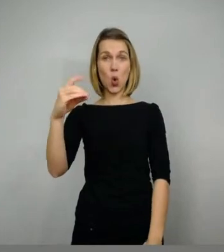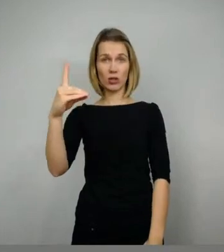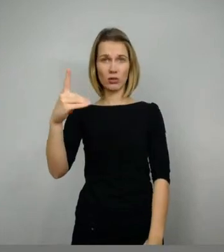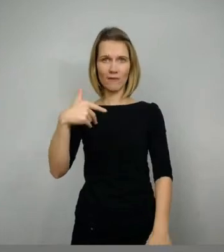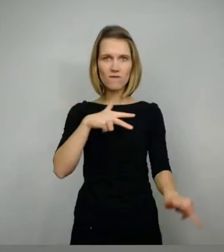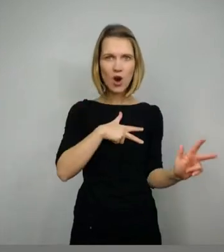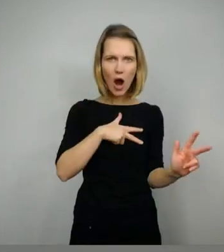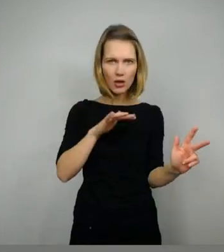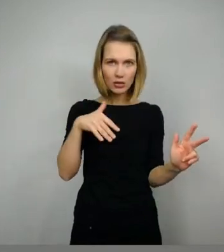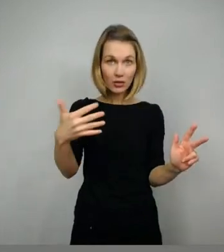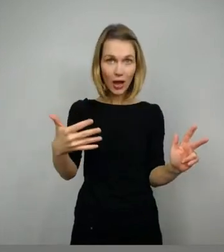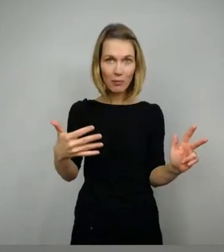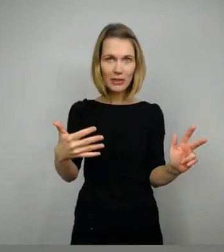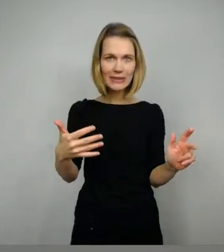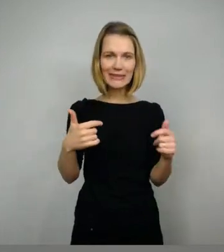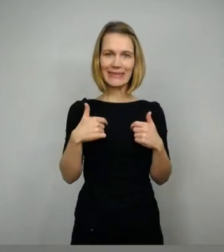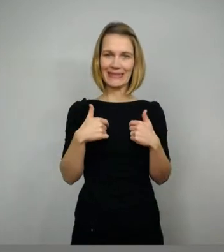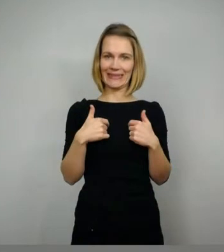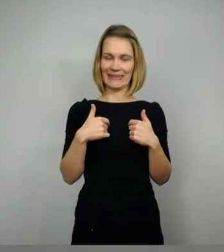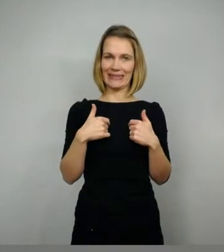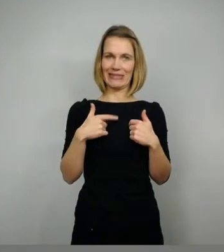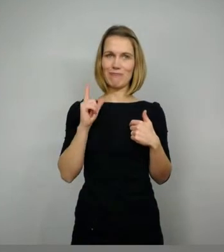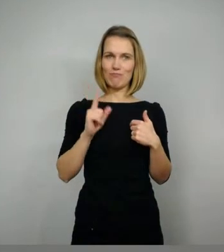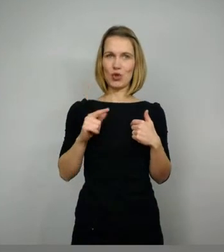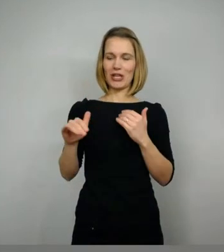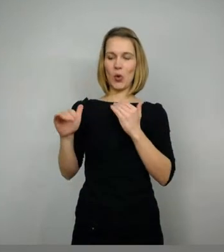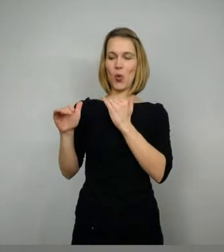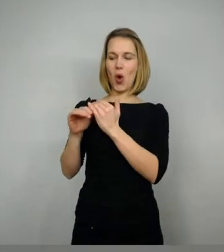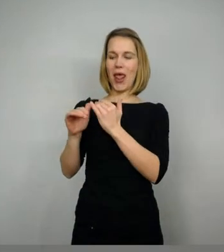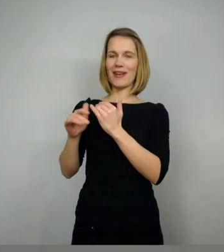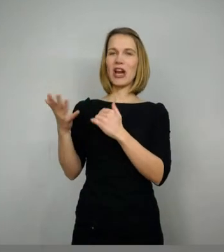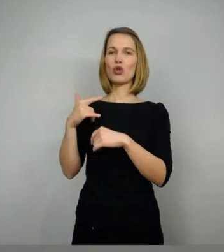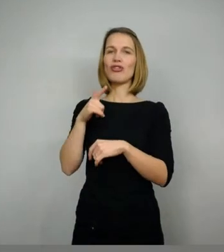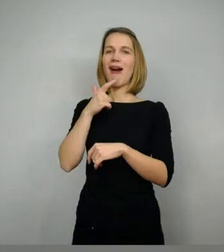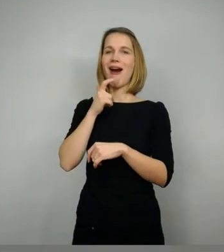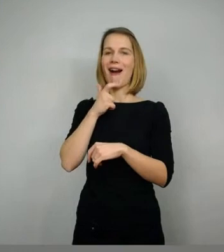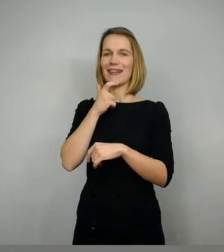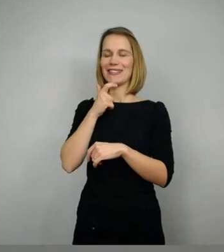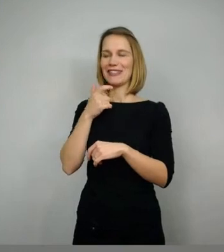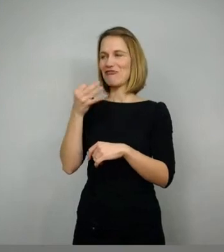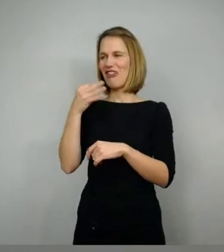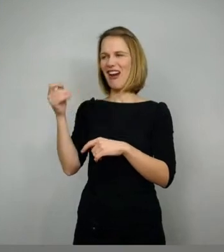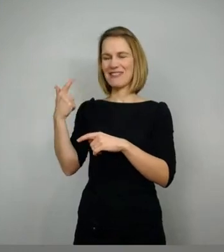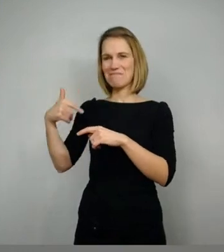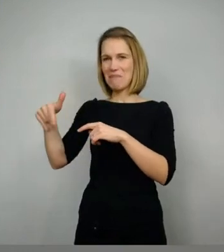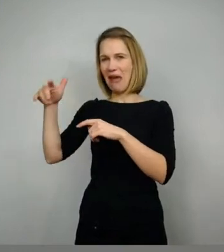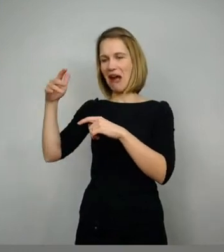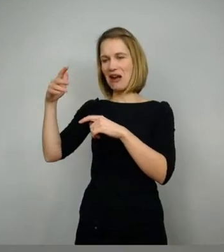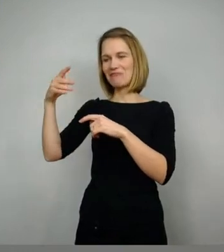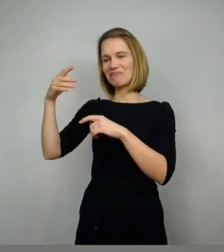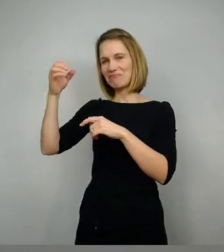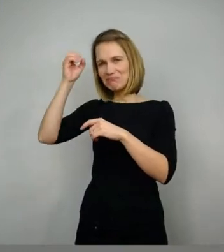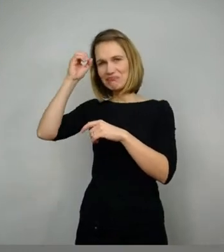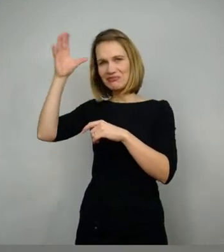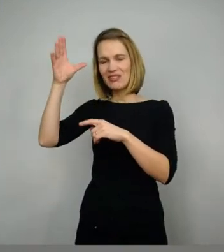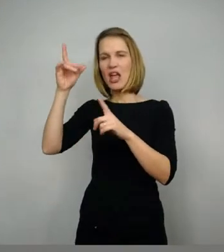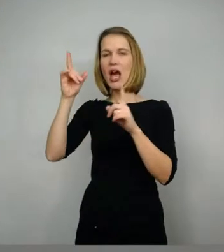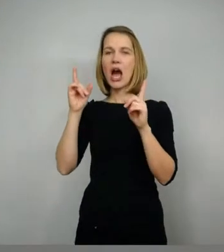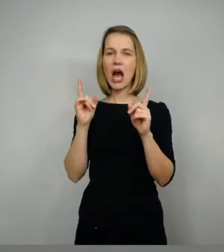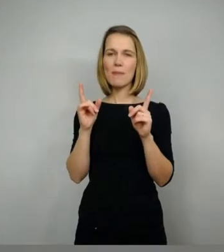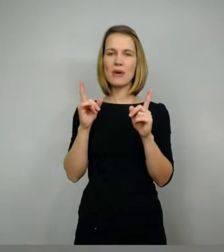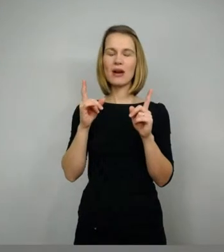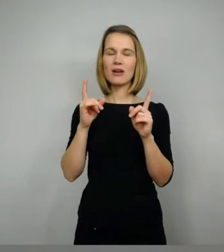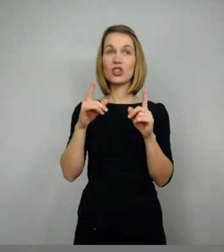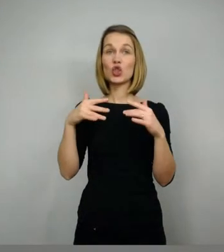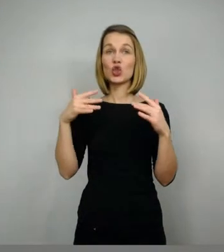also da müsste ich jetzt erst mal wahrscheinlich die Kollegen aus der Anglistik fragen, die sich mit Robin Hood sicherlich sehr viel besser auskennen. Nach meiner Kenntnis